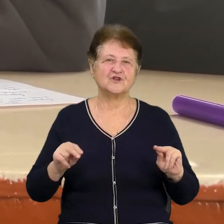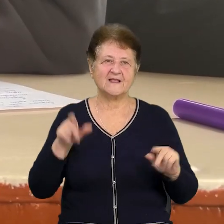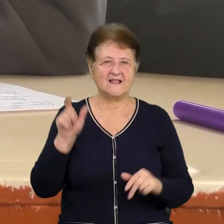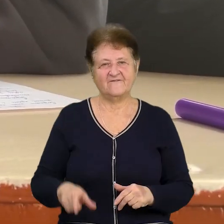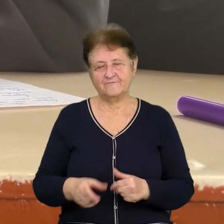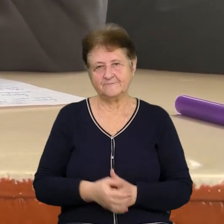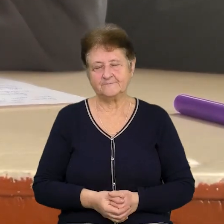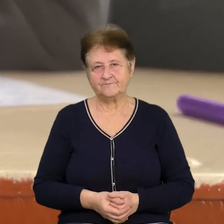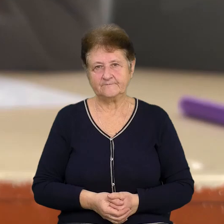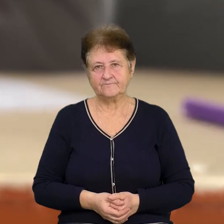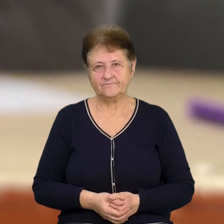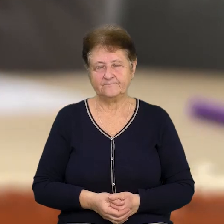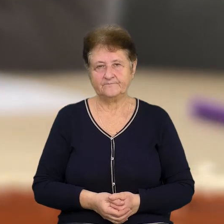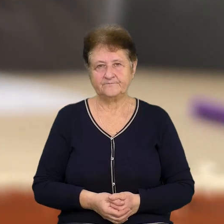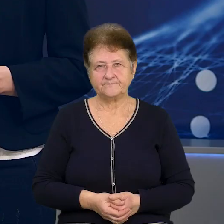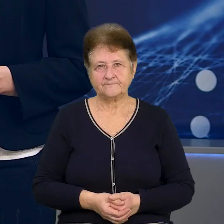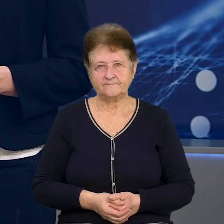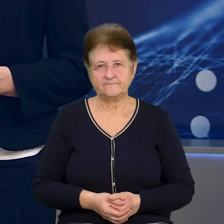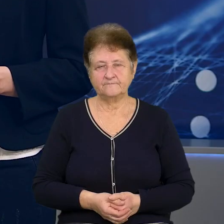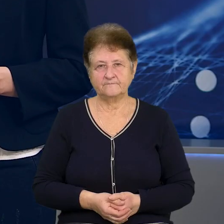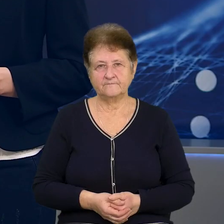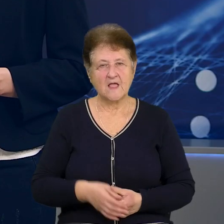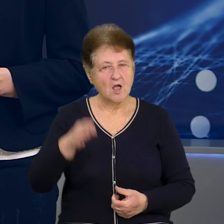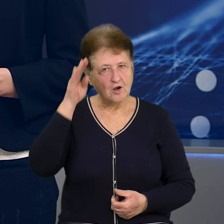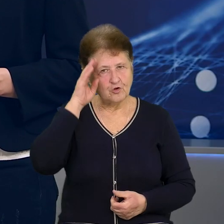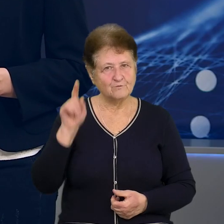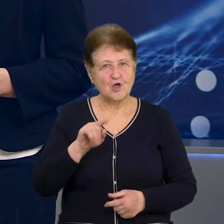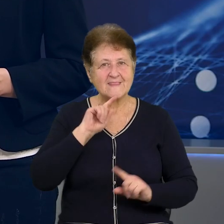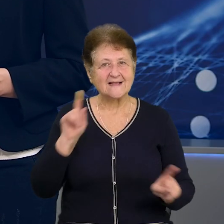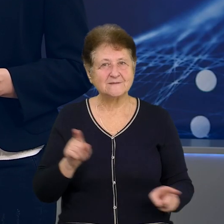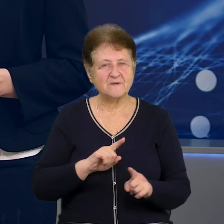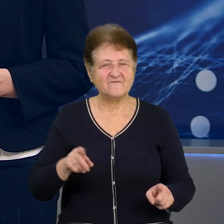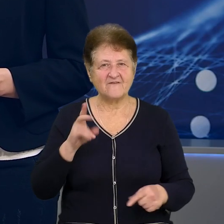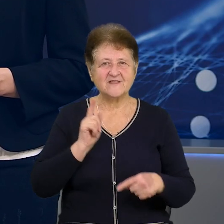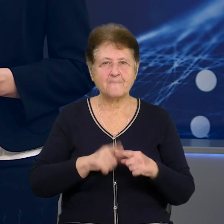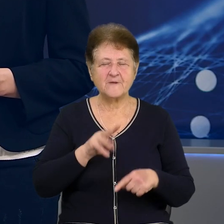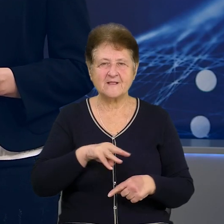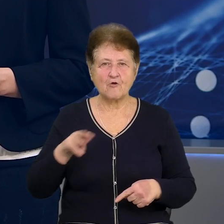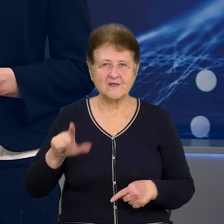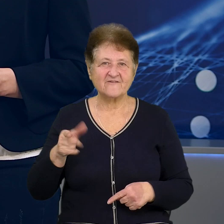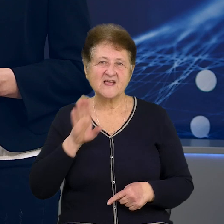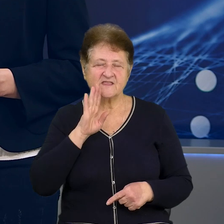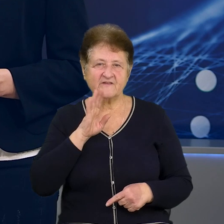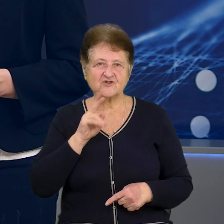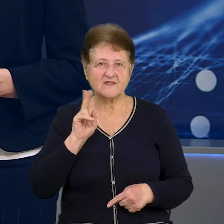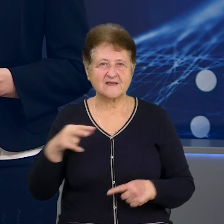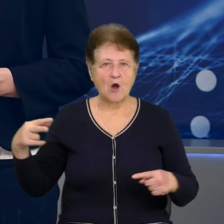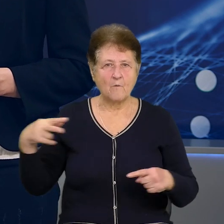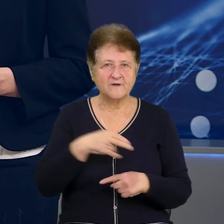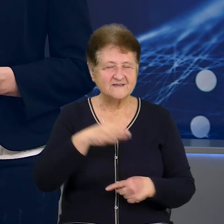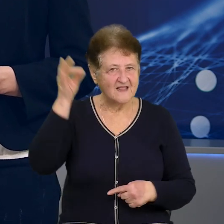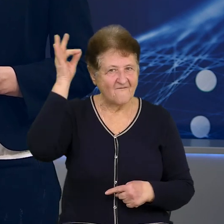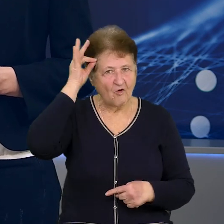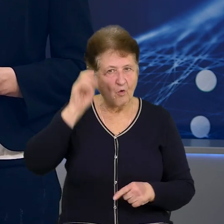Тадія Мартишко, новини Суспільне, Чернігів. Хлопчик, що наспівав на півмільйона гривень, і дівчинка, яка обрізала волосся для